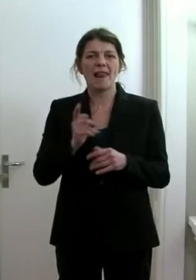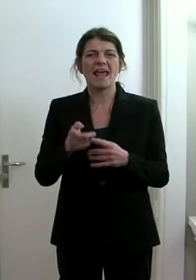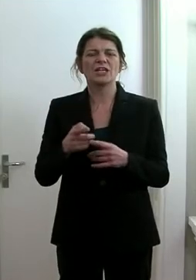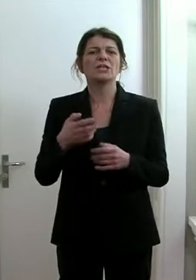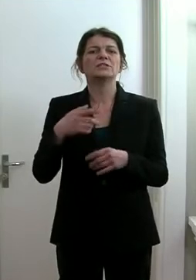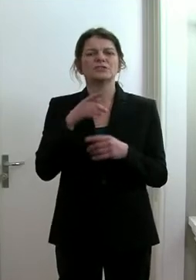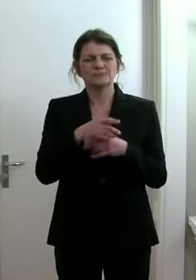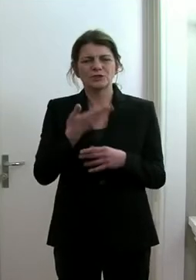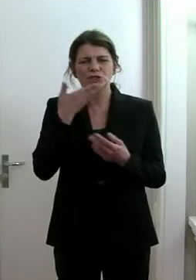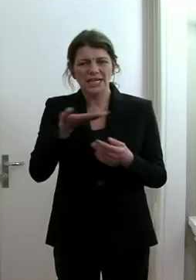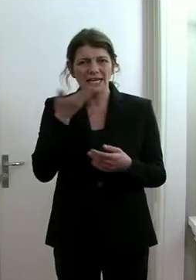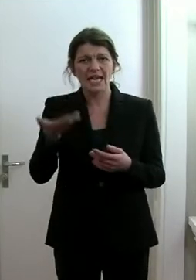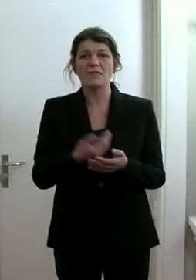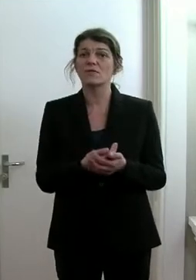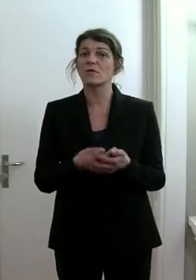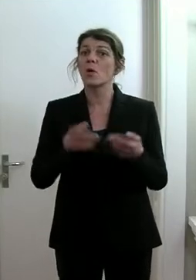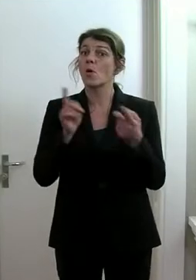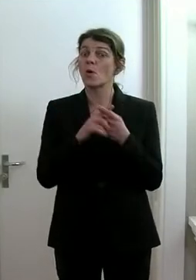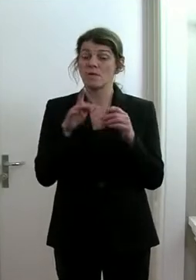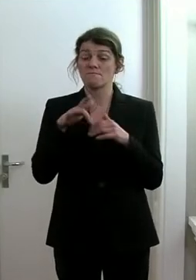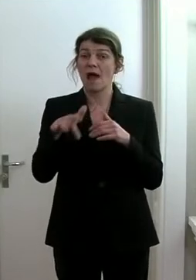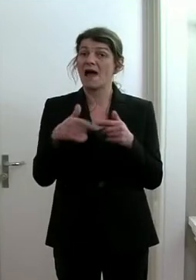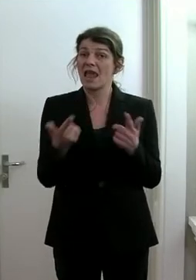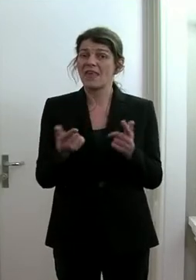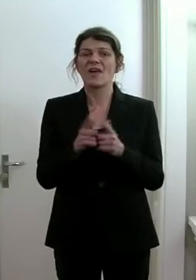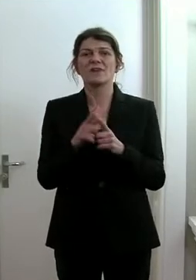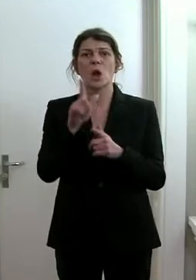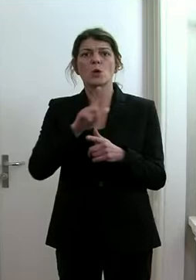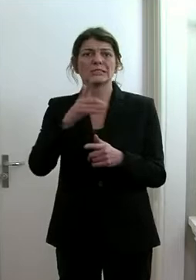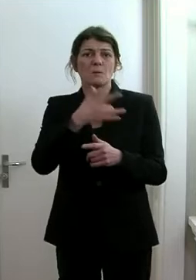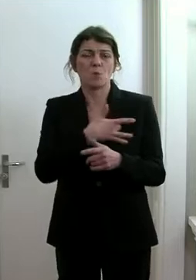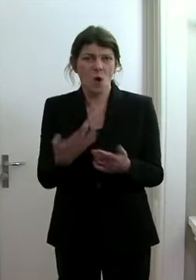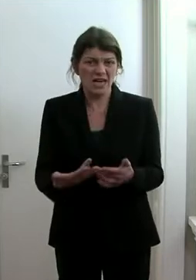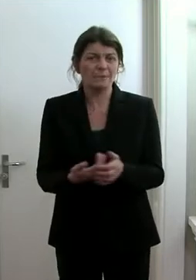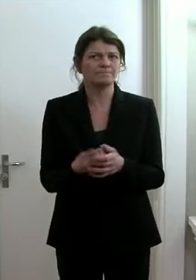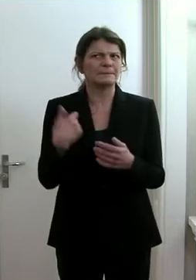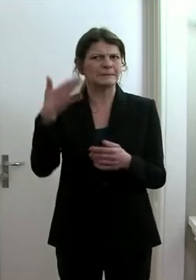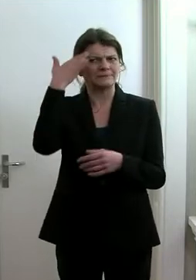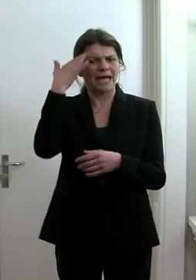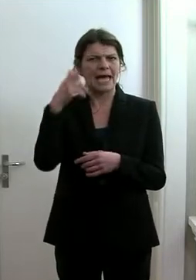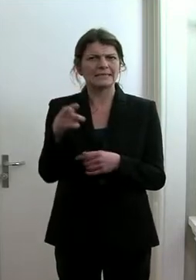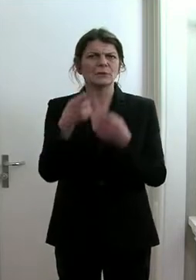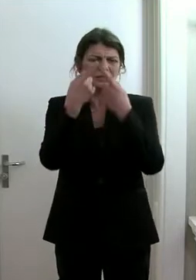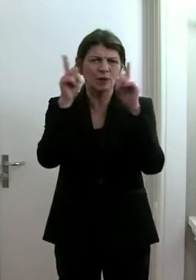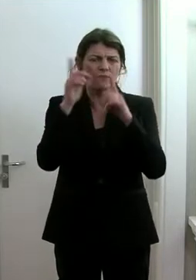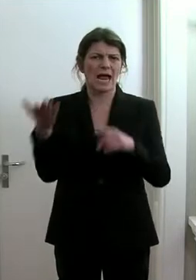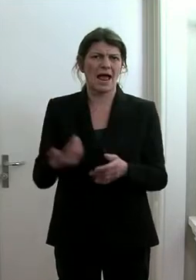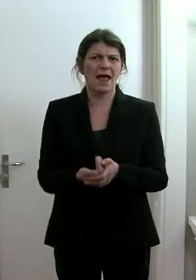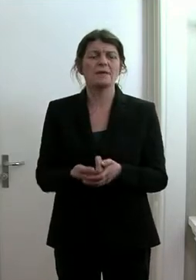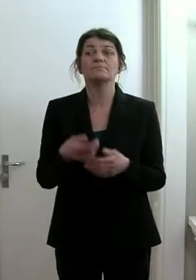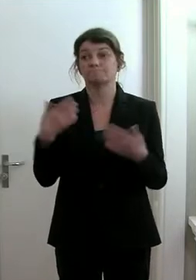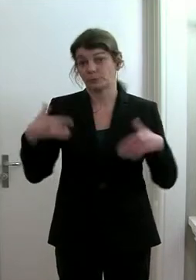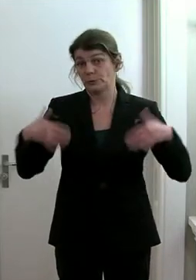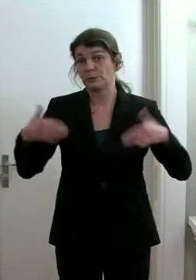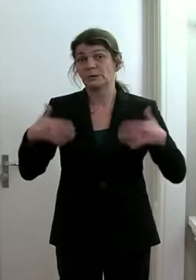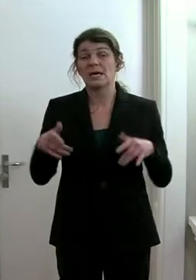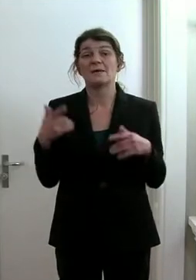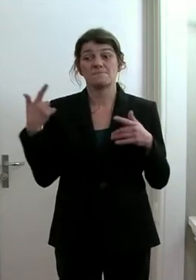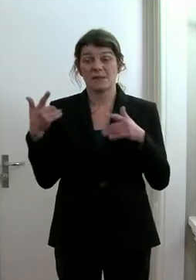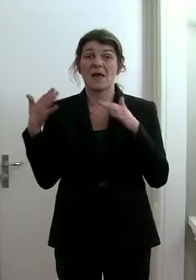Tschechien und einige andere Länder wie Luxemburg, wo wir wissen, dass Slowakei eine sehr, sehr große